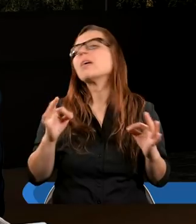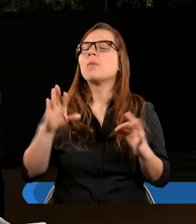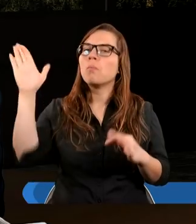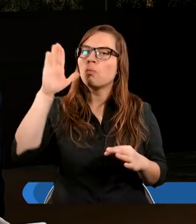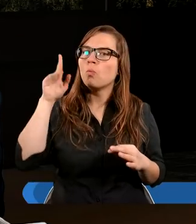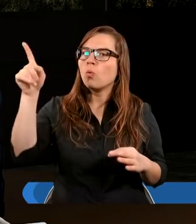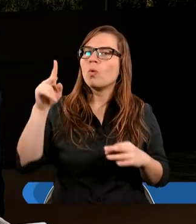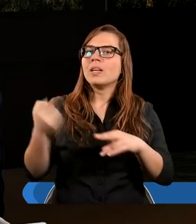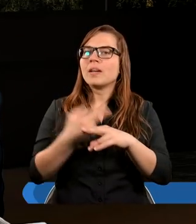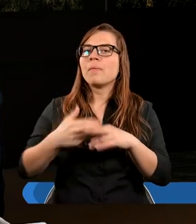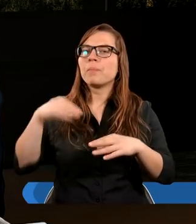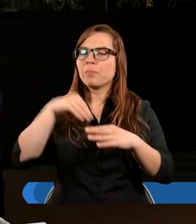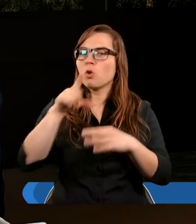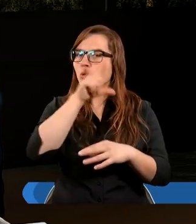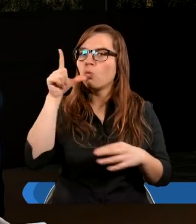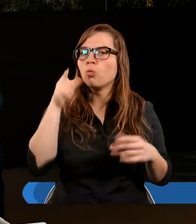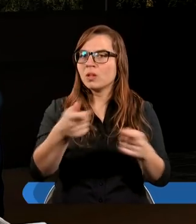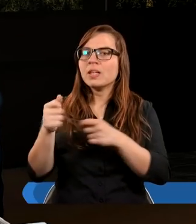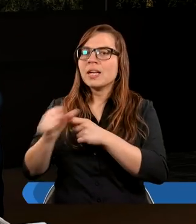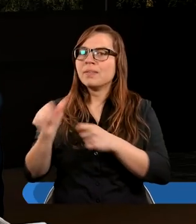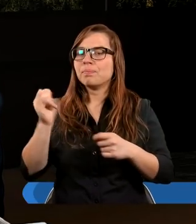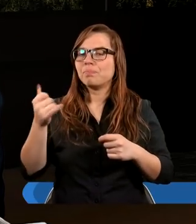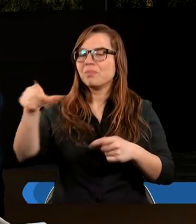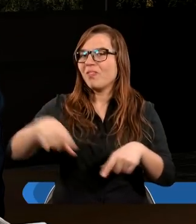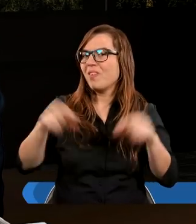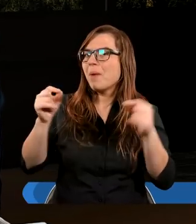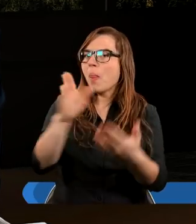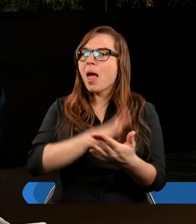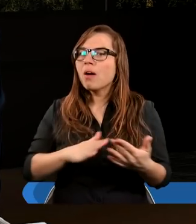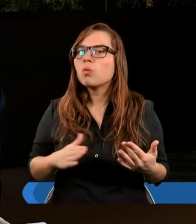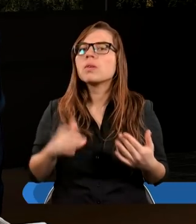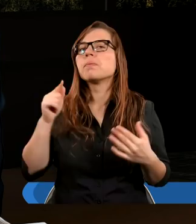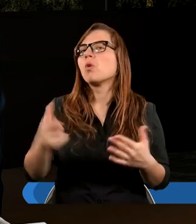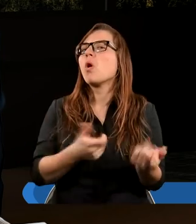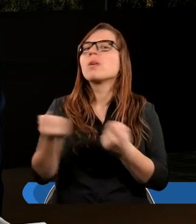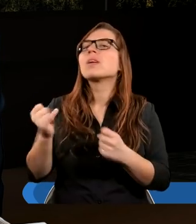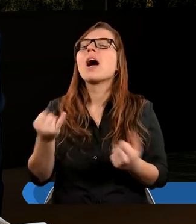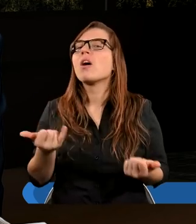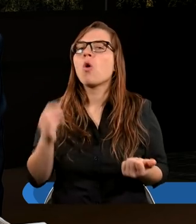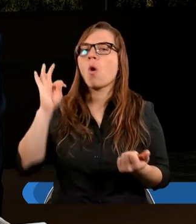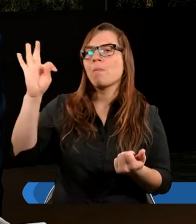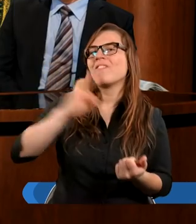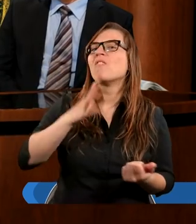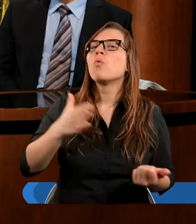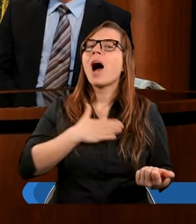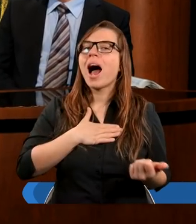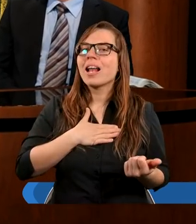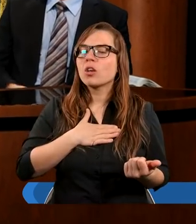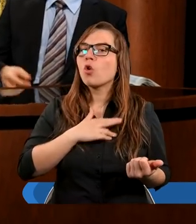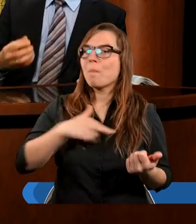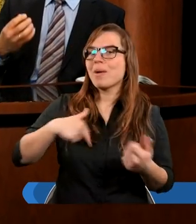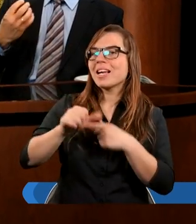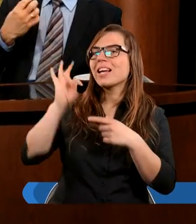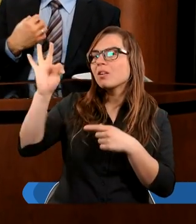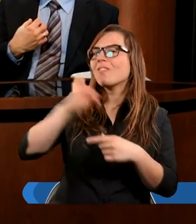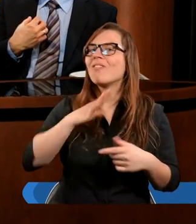kiedy się odnosi do swojego ludu, czy do nas jako wybrani, to właśnie się odnosi jako Jego własność. I wtedy, kiedy